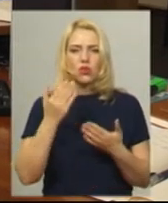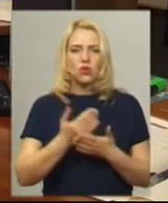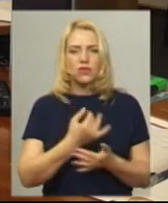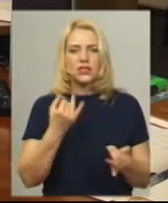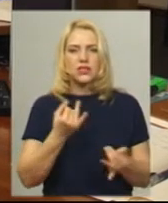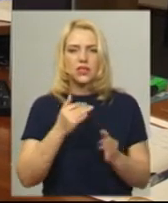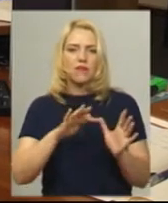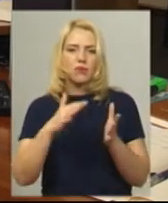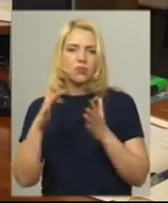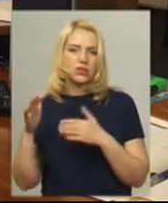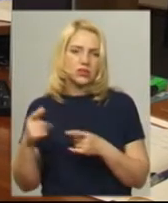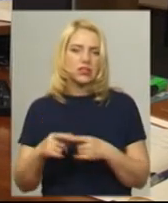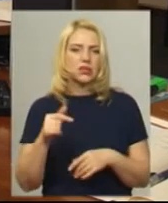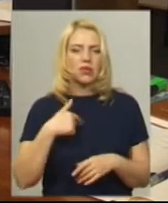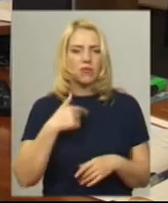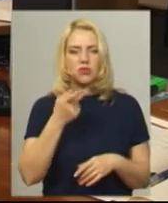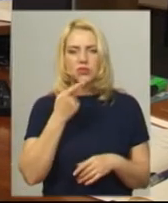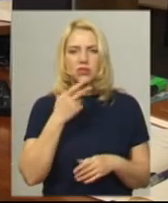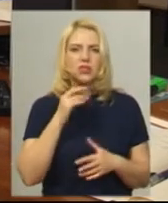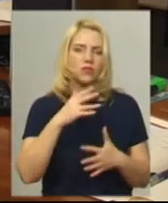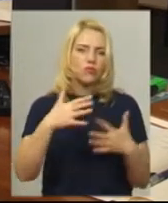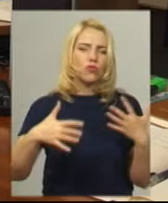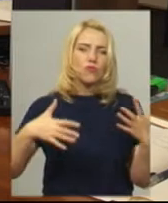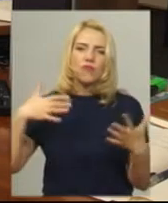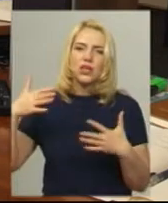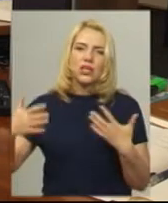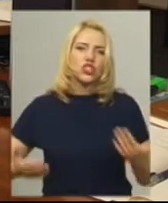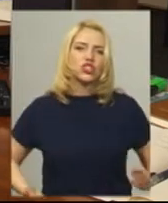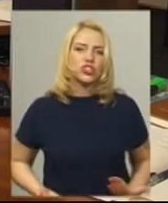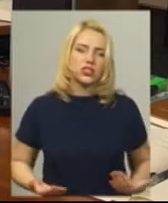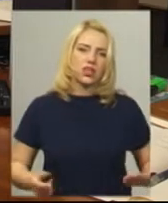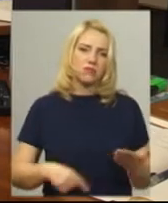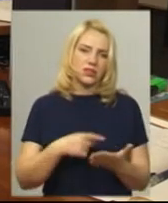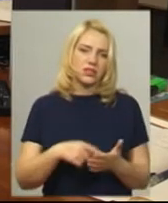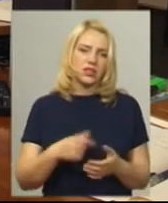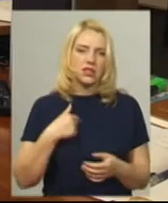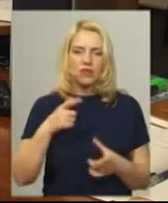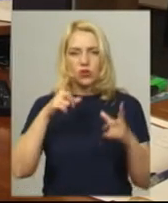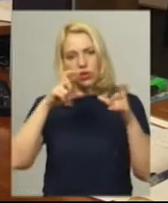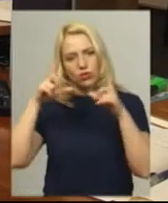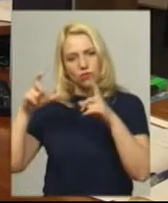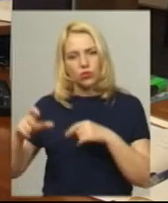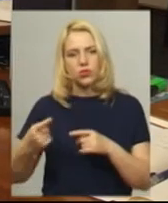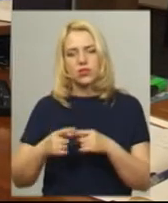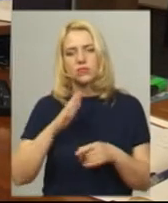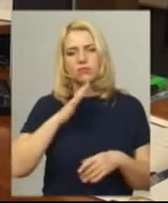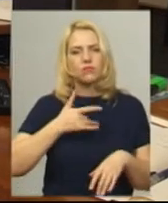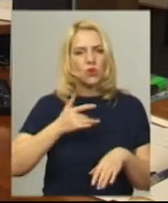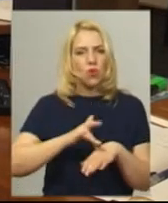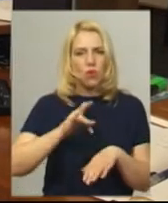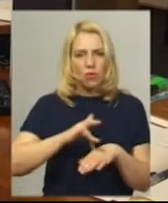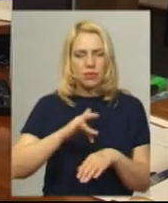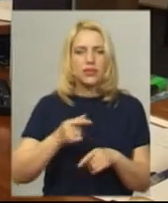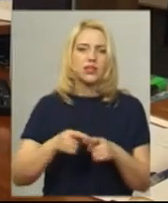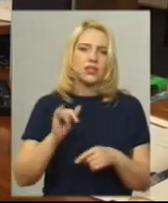події, я постійно в вирі, життя міста. Я фотографую, це так само моє хобі, я змогла